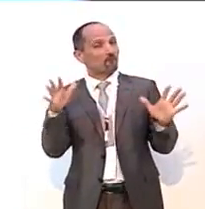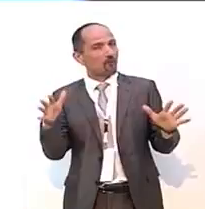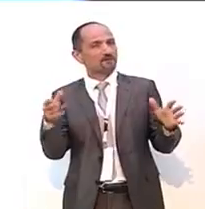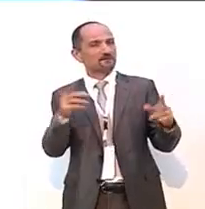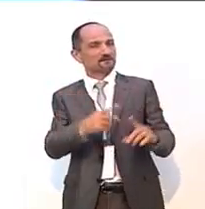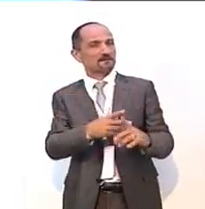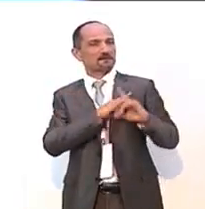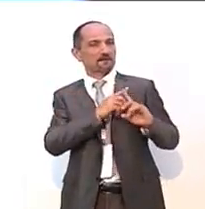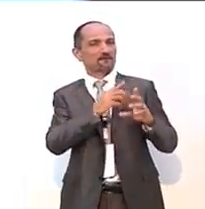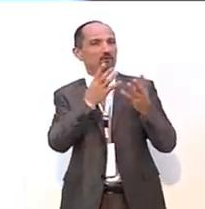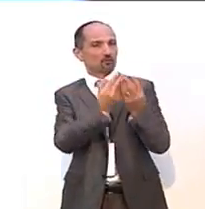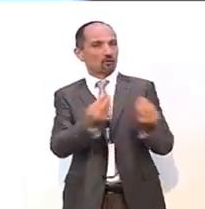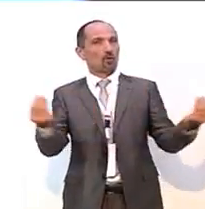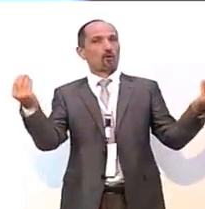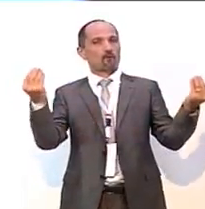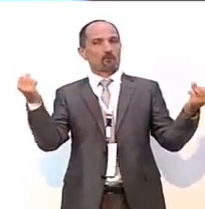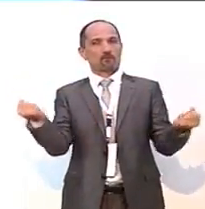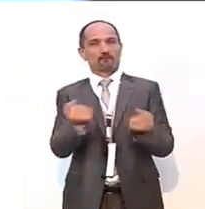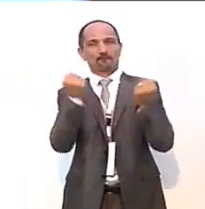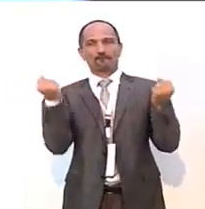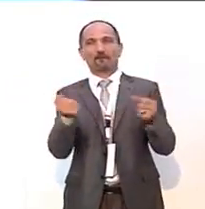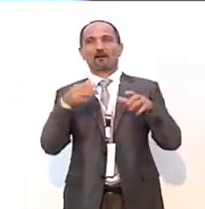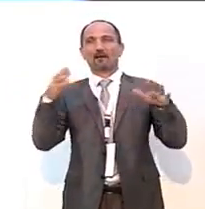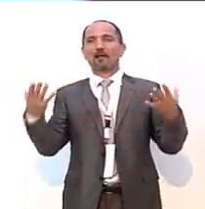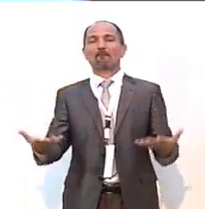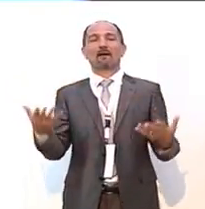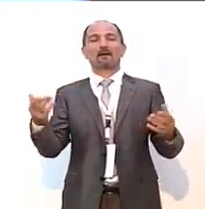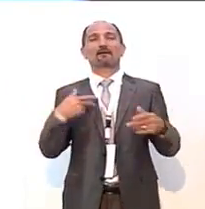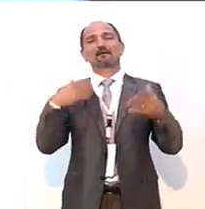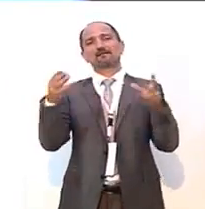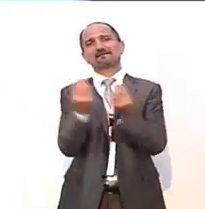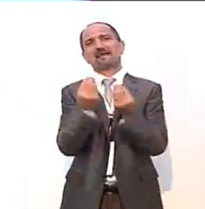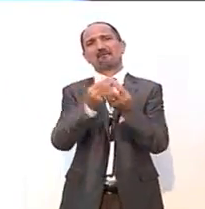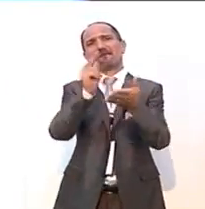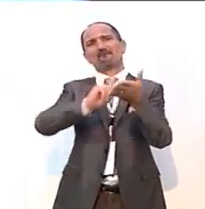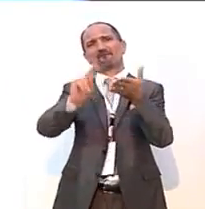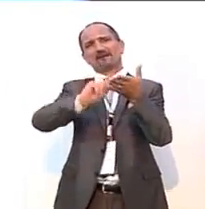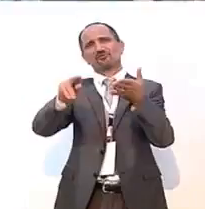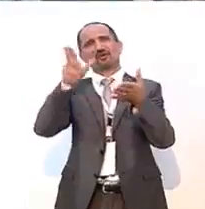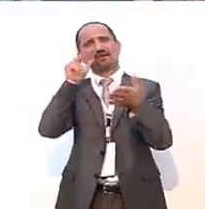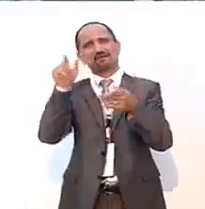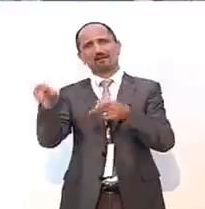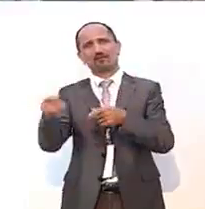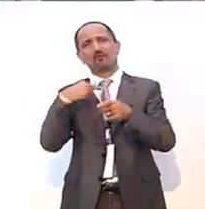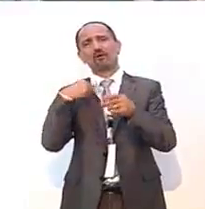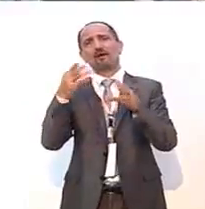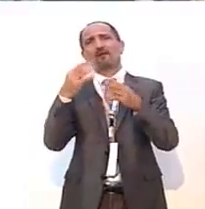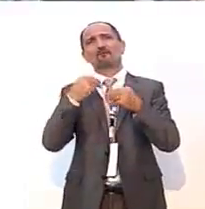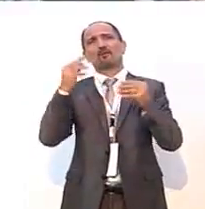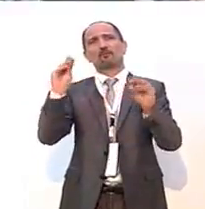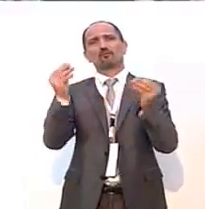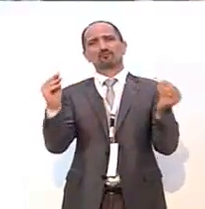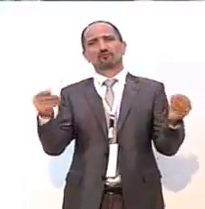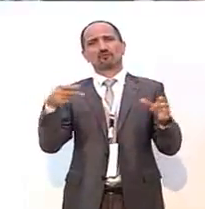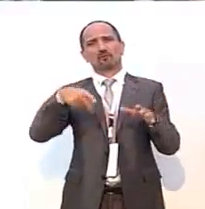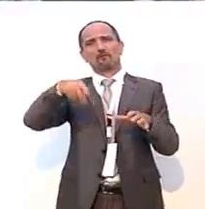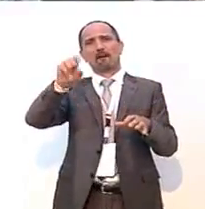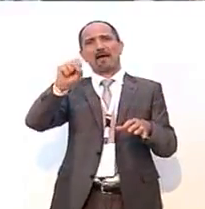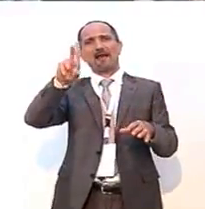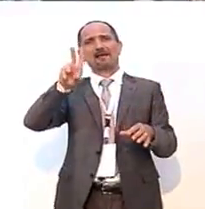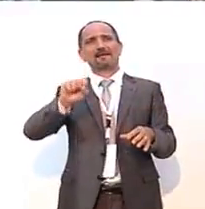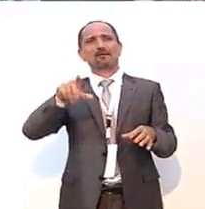penso a tutte le campagne, penso ad un'estate sacrificata insieme a Francesca per organizzare la festa dei giovani democratici a Palinuro, tempo, soldi, energie, per